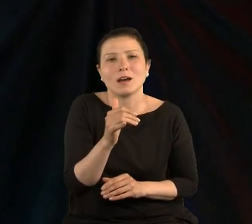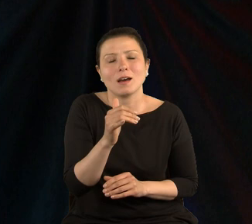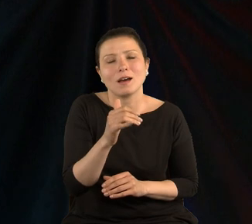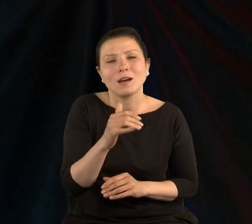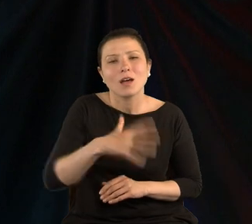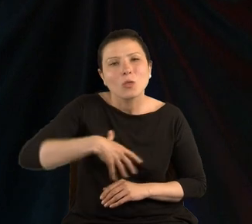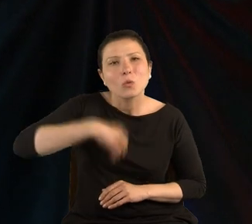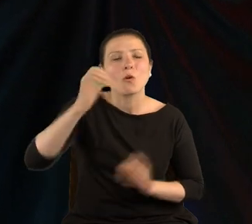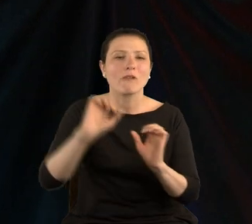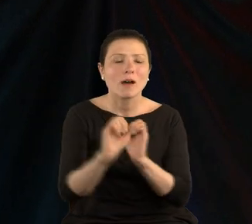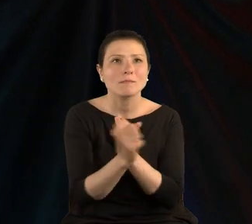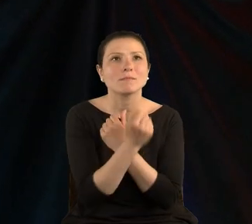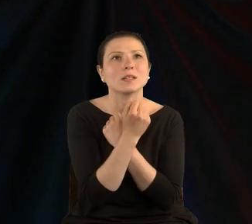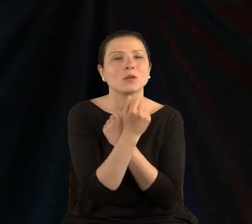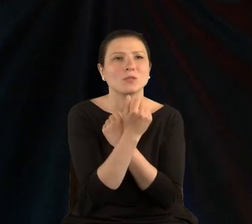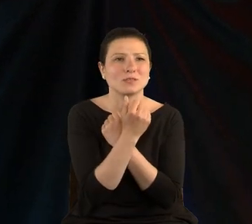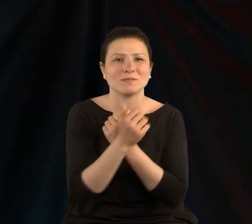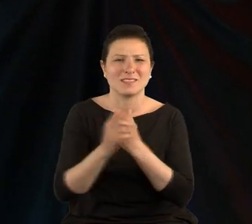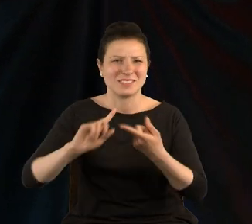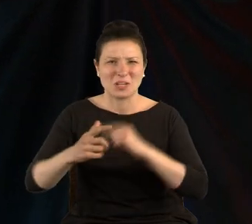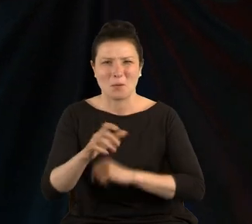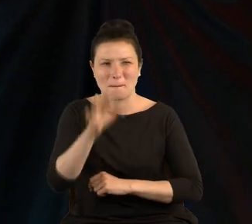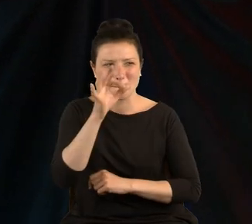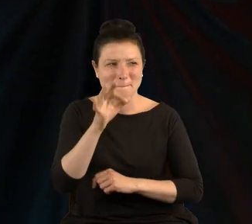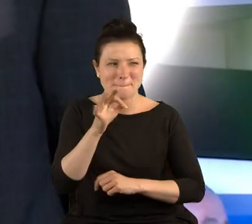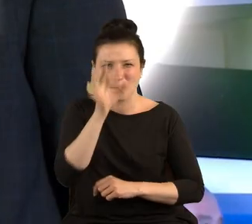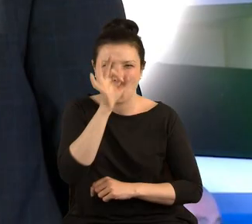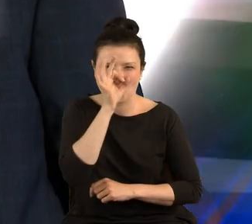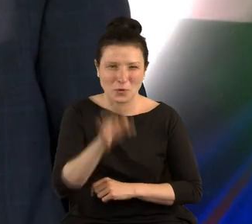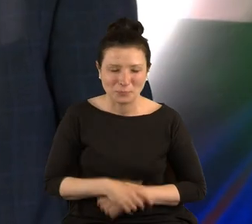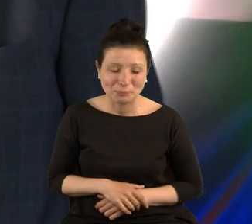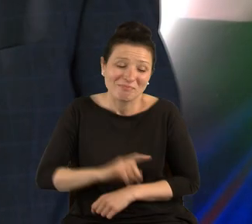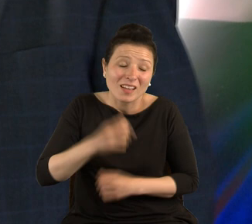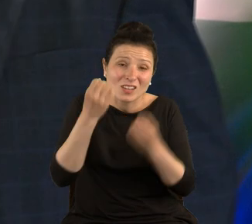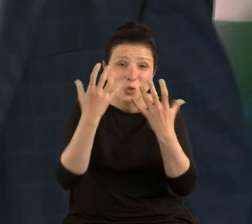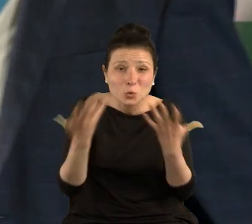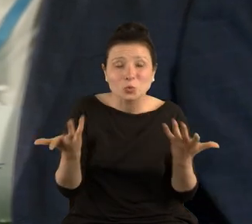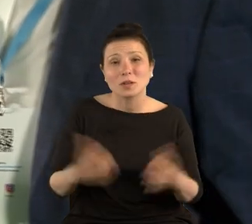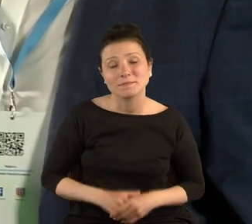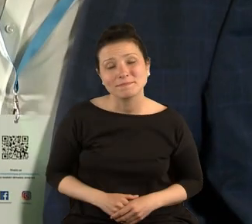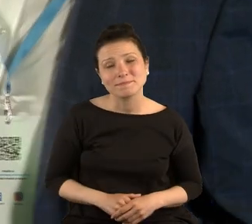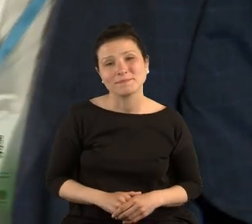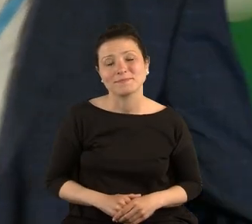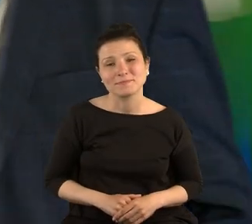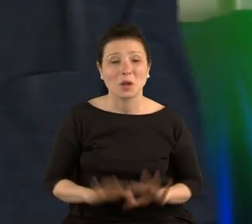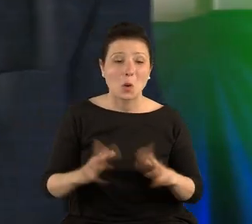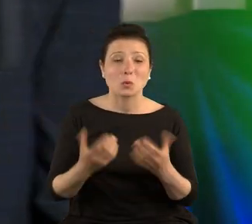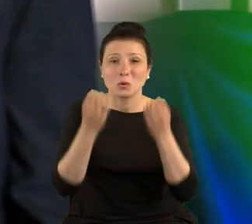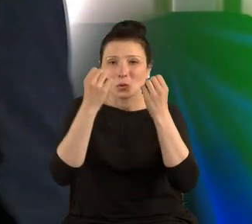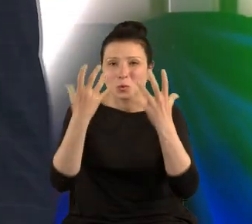w stylu porno. A nasza kultura jest kulturą